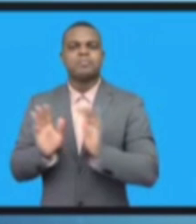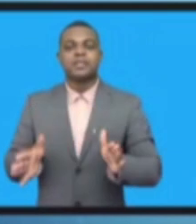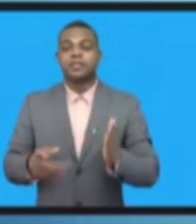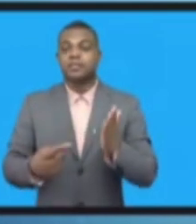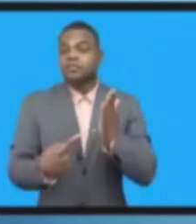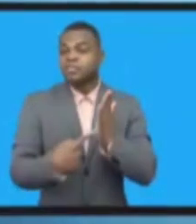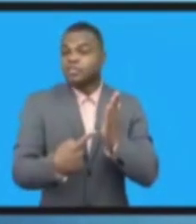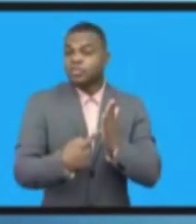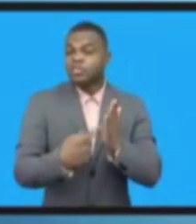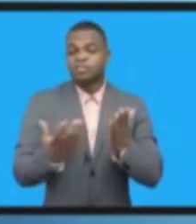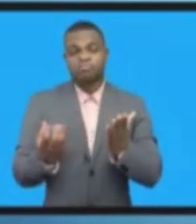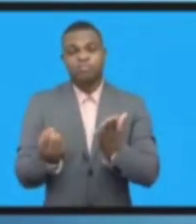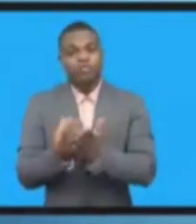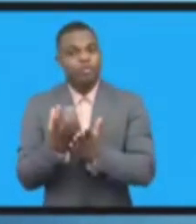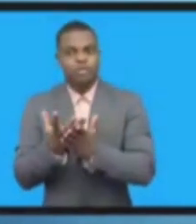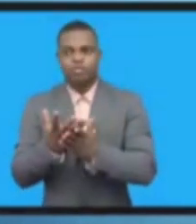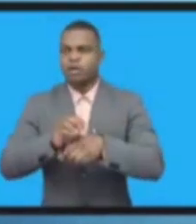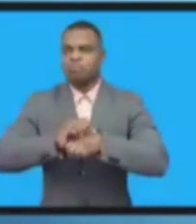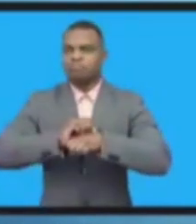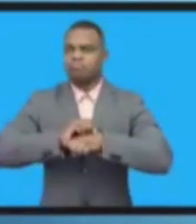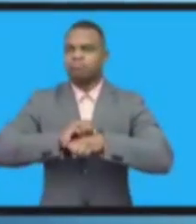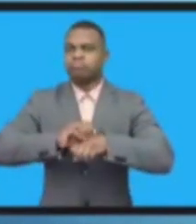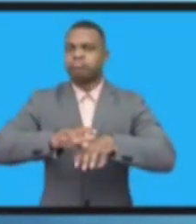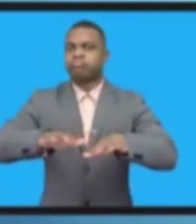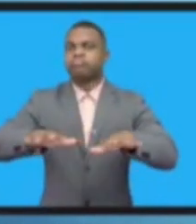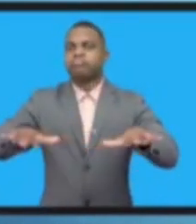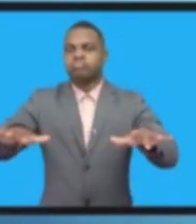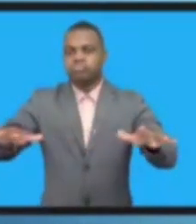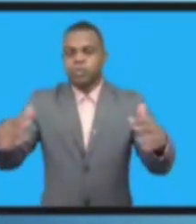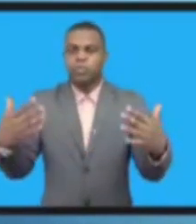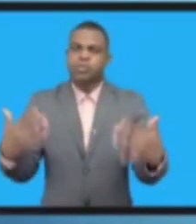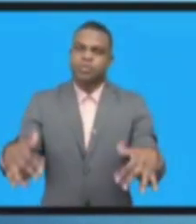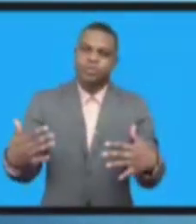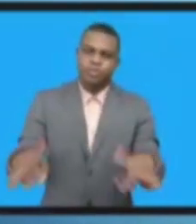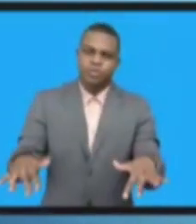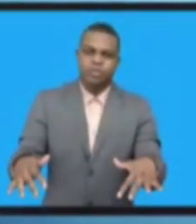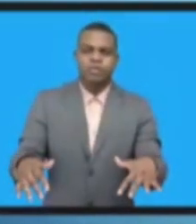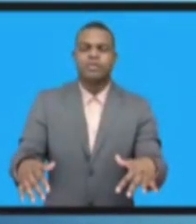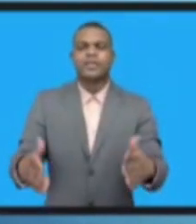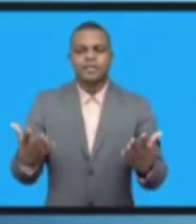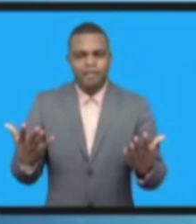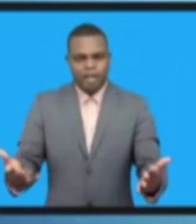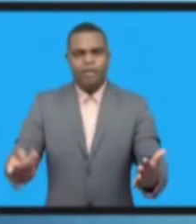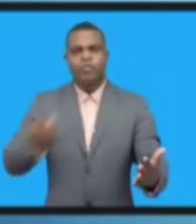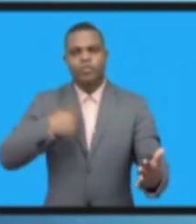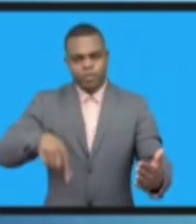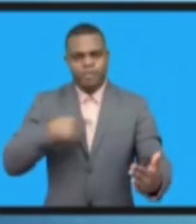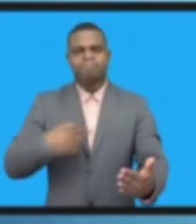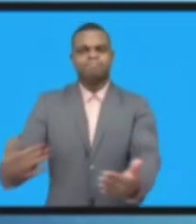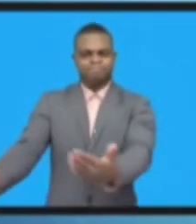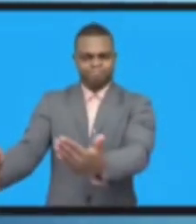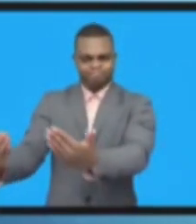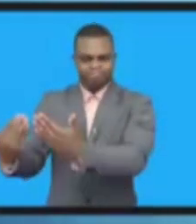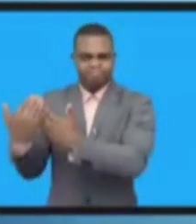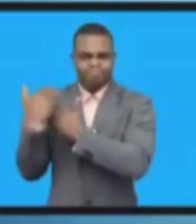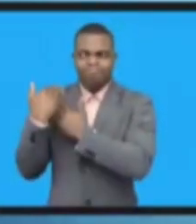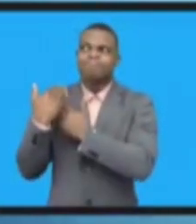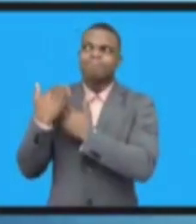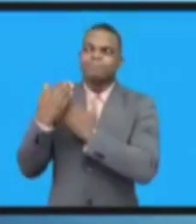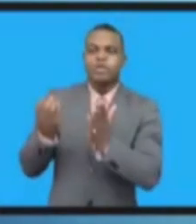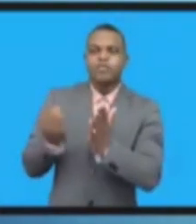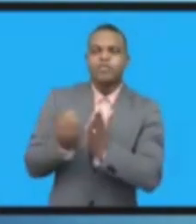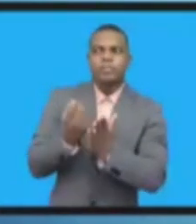Поэтому от каждого из нас зависит то, как будет выглядеть информационное общество. Ну а что говорить об IGF? Это